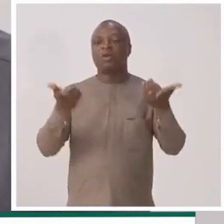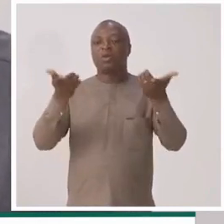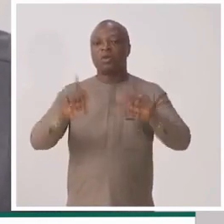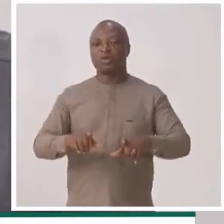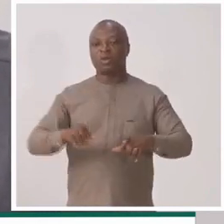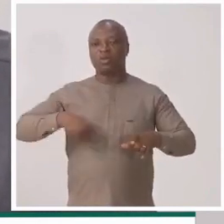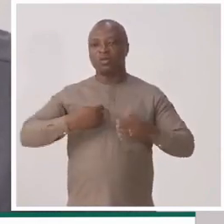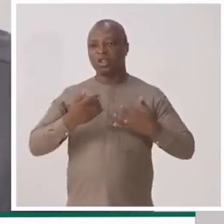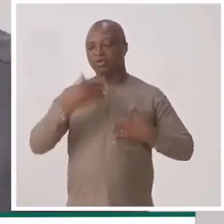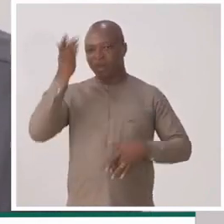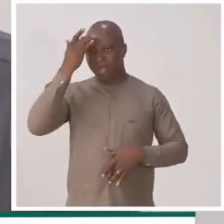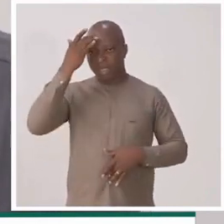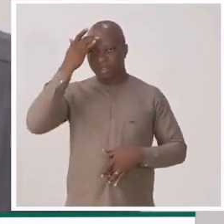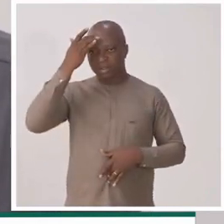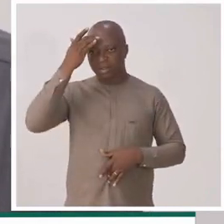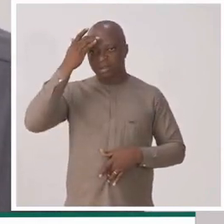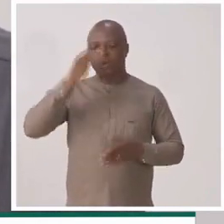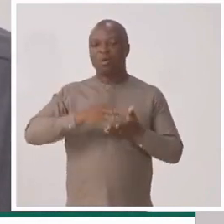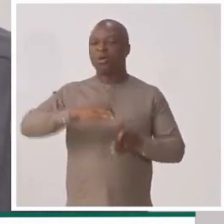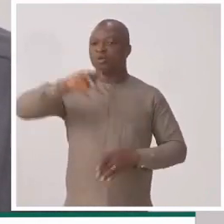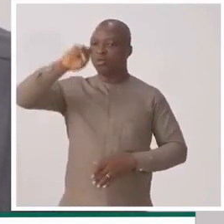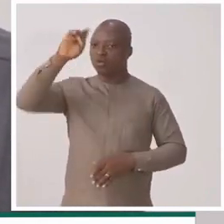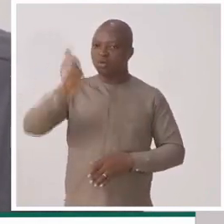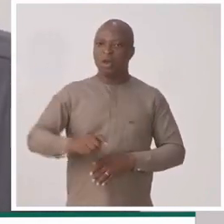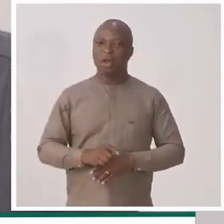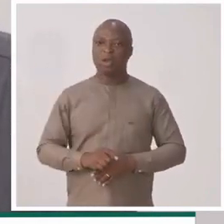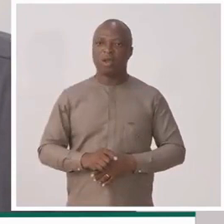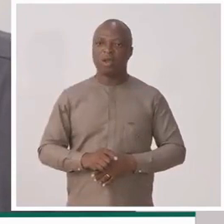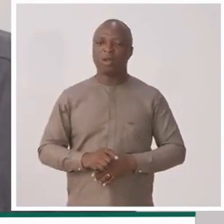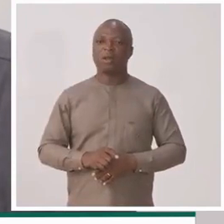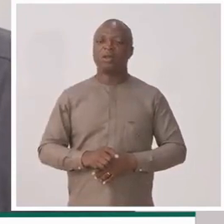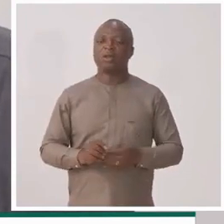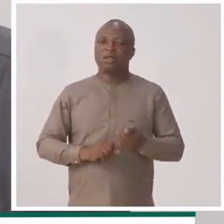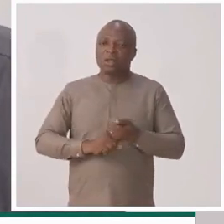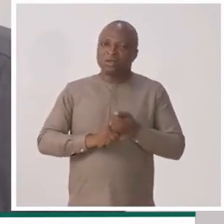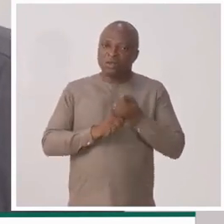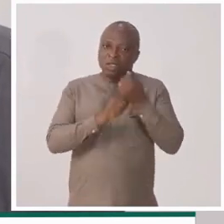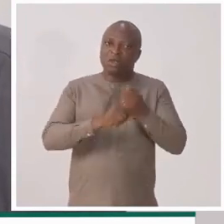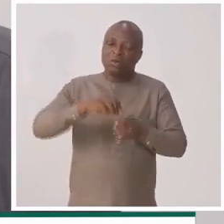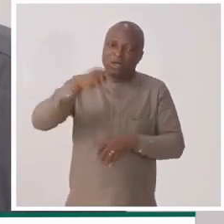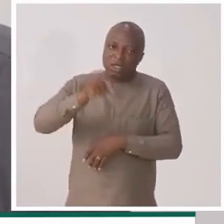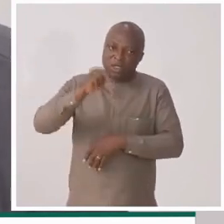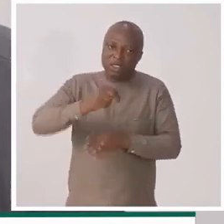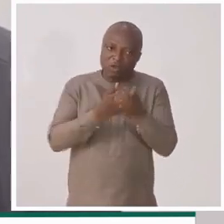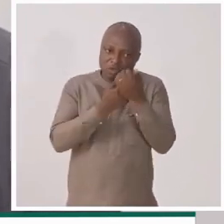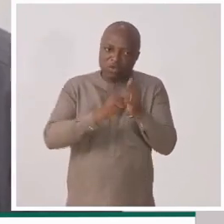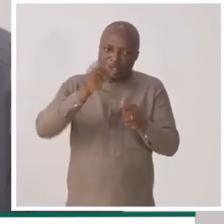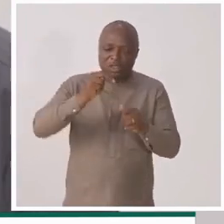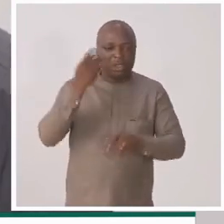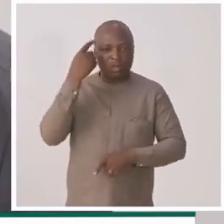lorsque l a un malade, on doit s'en tenir au nécessaire